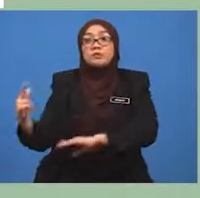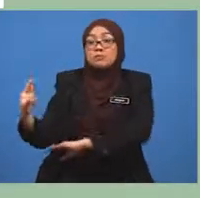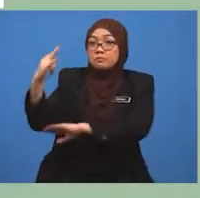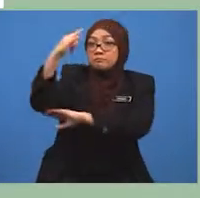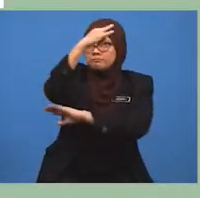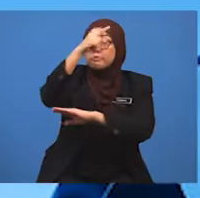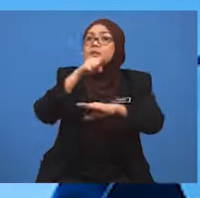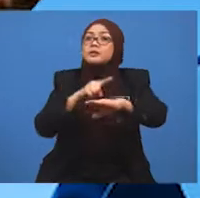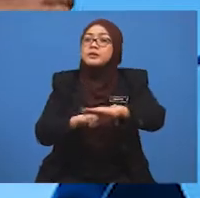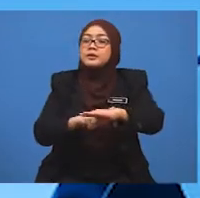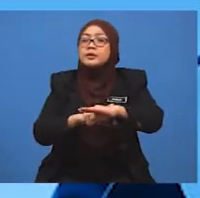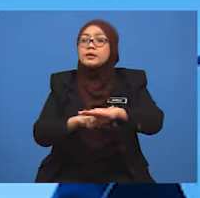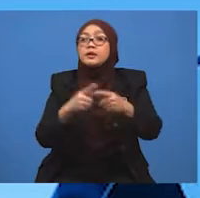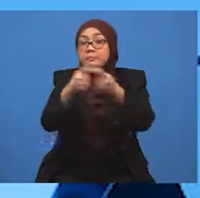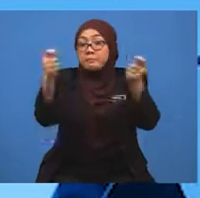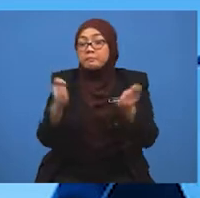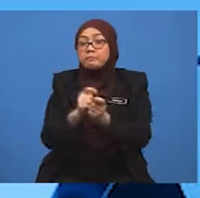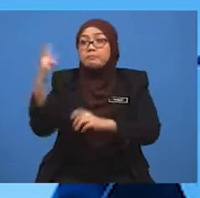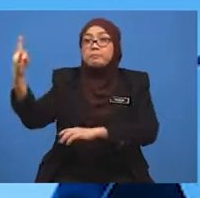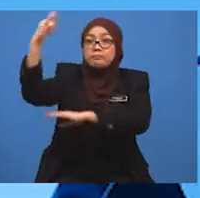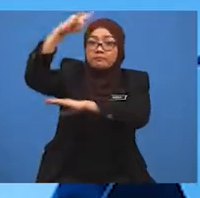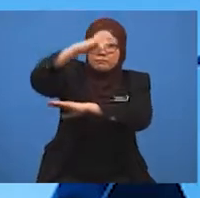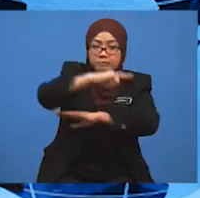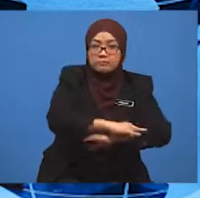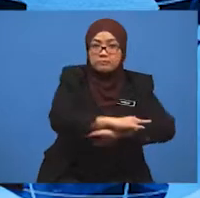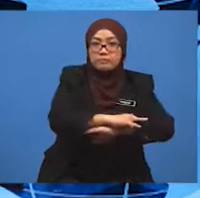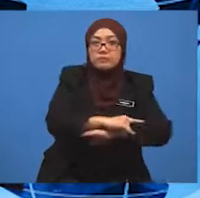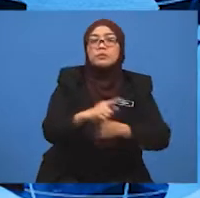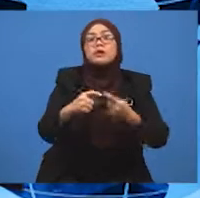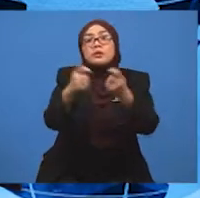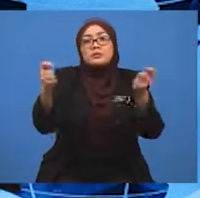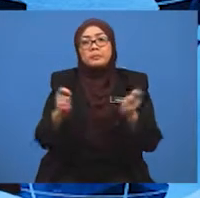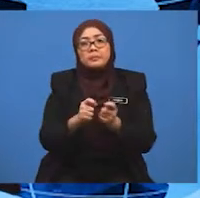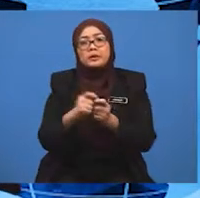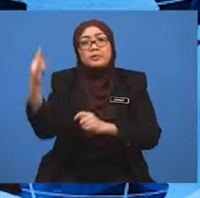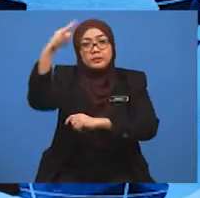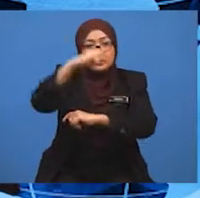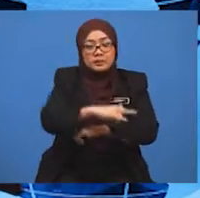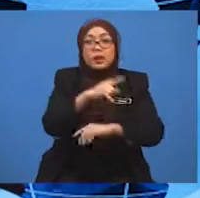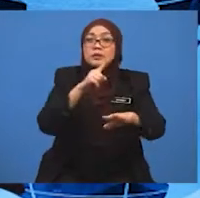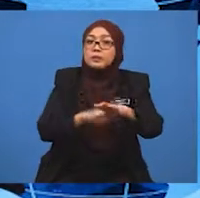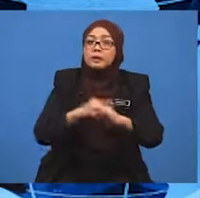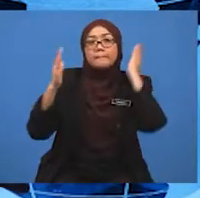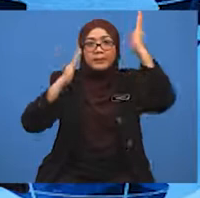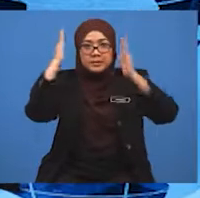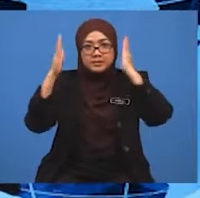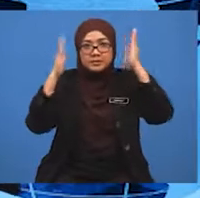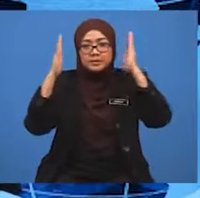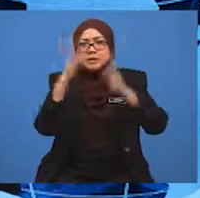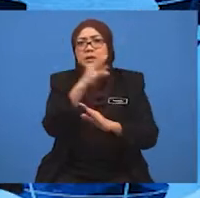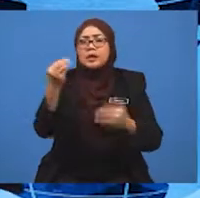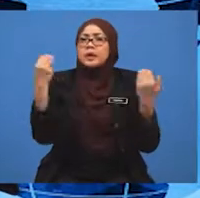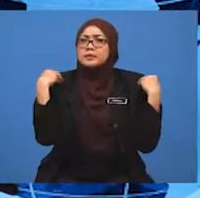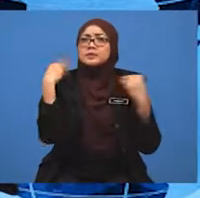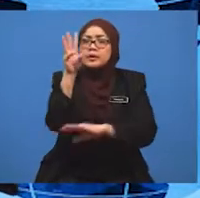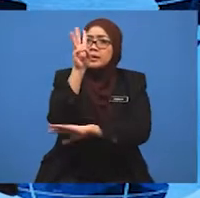Dan lihatkan lokasi tersebut. Murid-murid, Malaysia mempunyai 6 lapangan